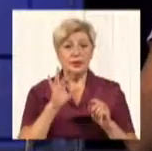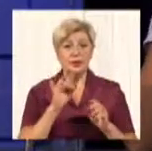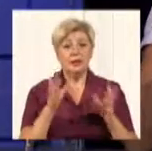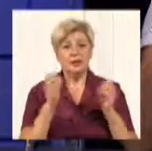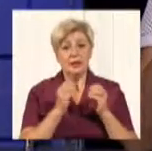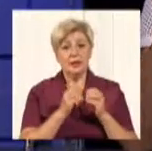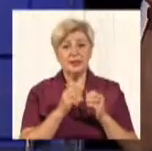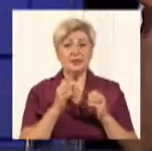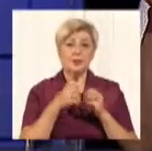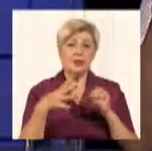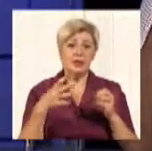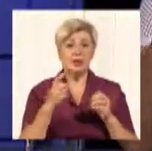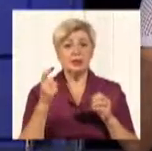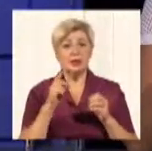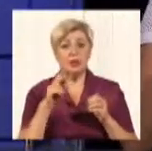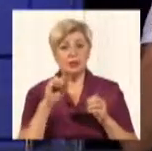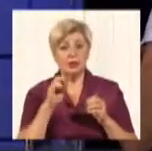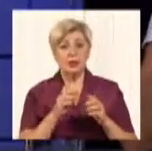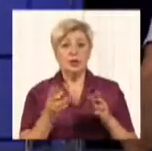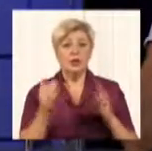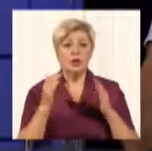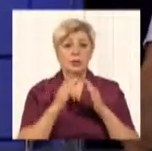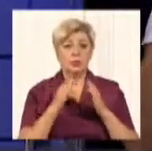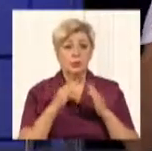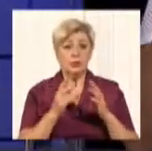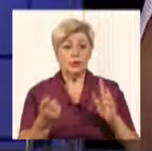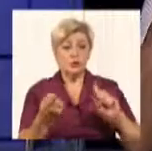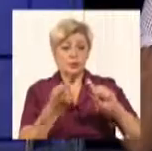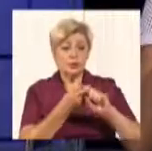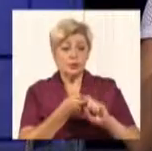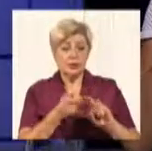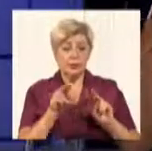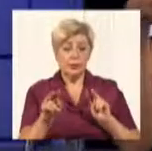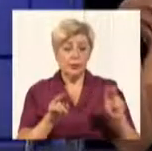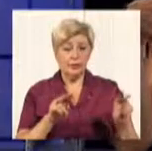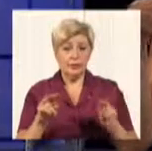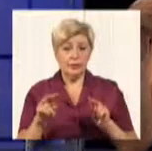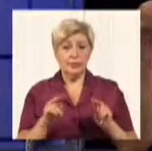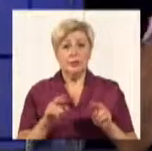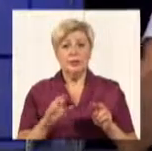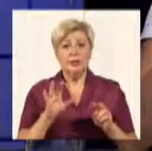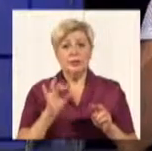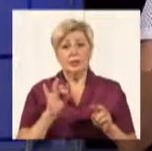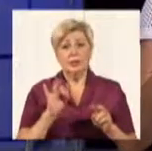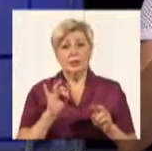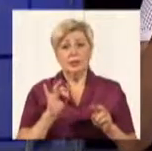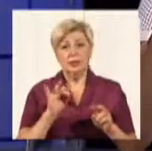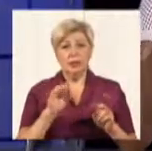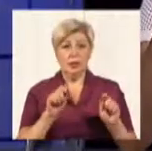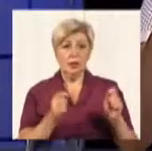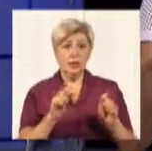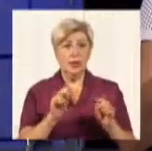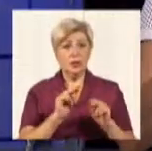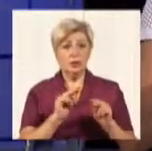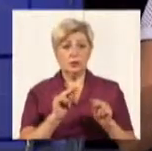-15 хвилин свого часу вдома, щоб під'єднати всі ці девайси одне до одного і налаштувати